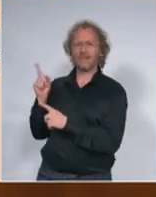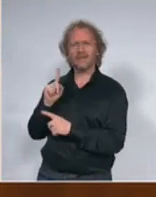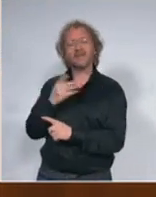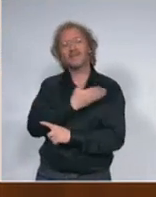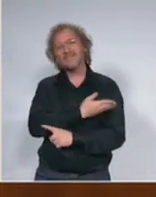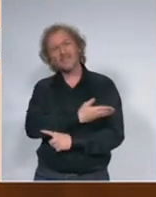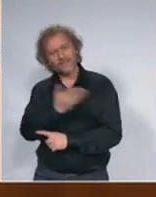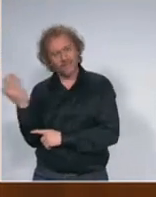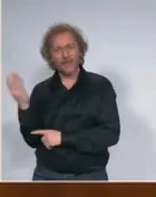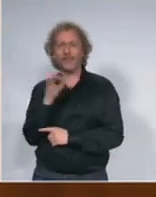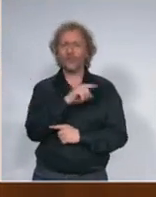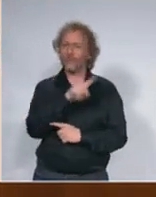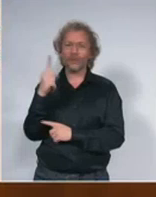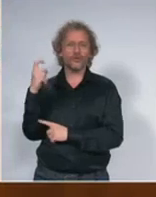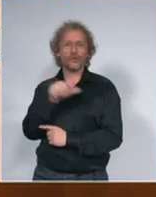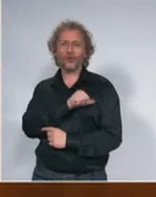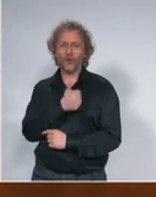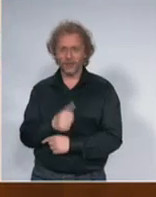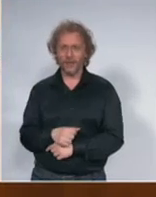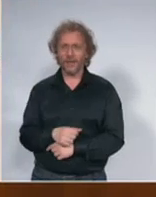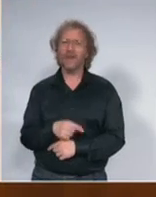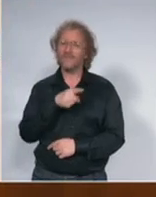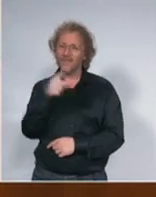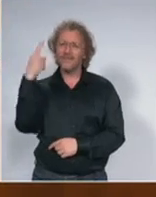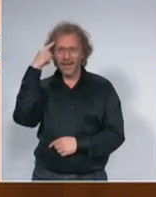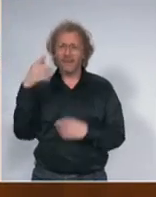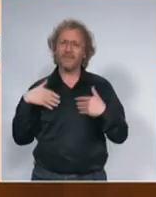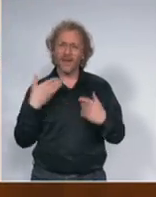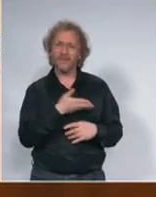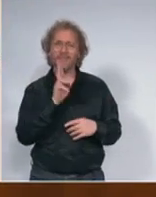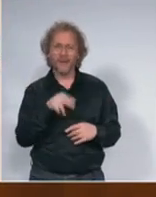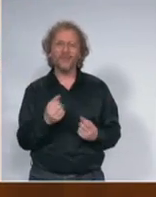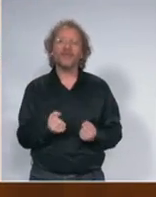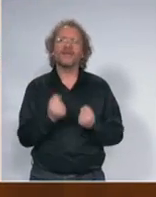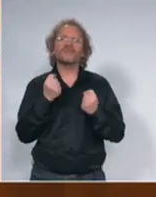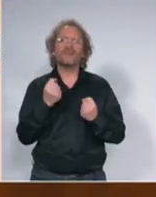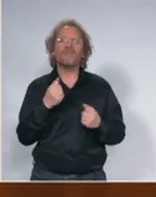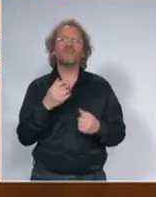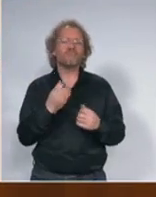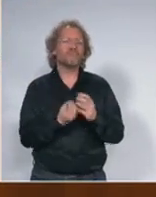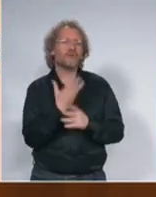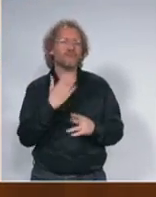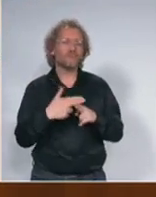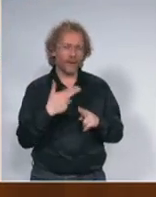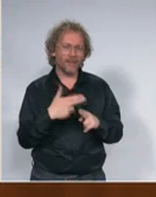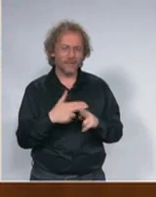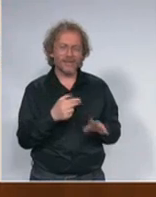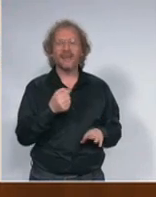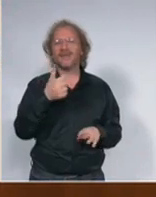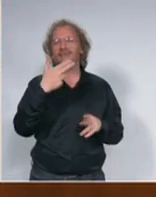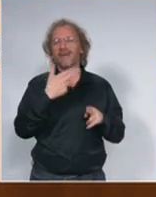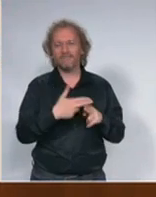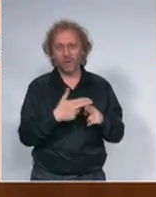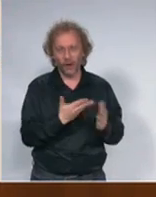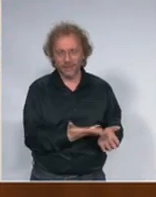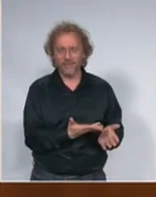znate da ima i mlađih koji imaju teška kronična obolejna nažalost znate za redke bolesti znate sve vi to znate sve što